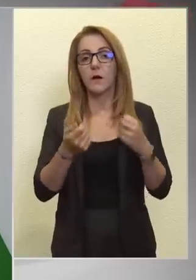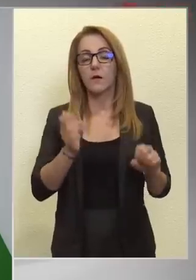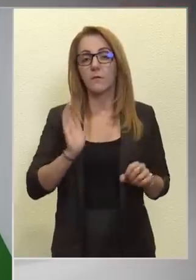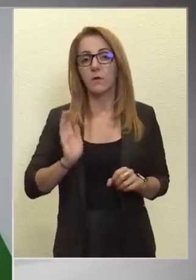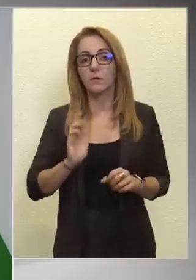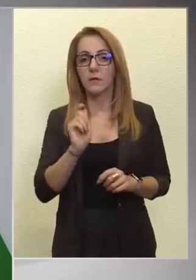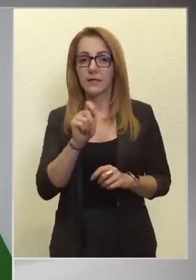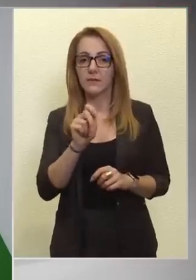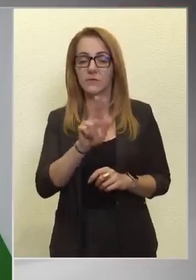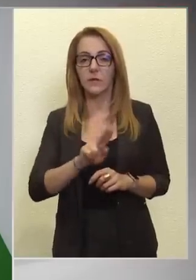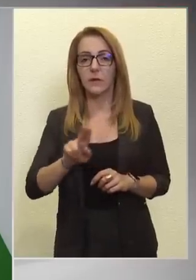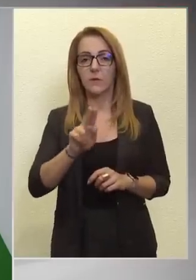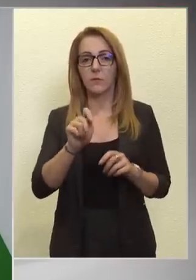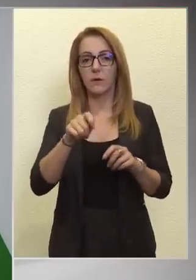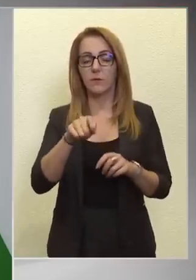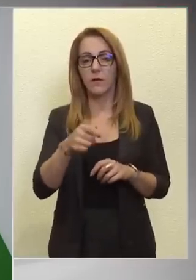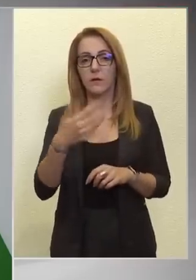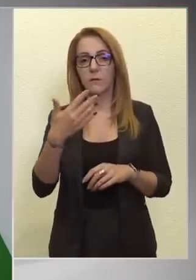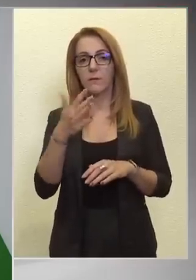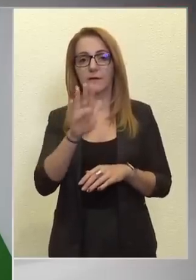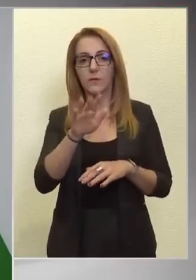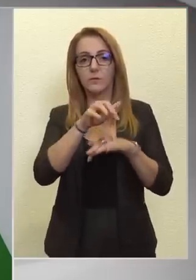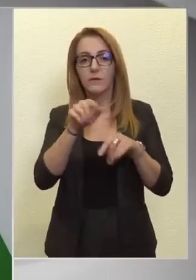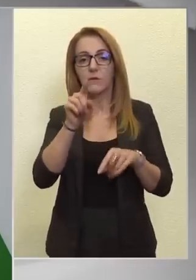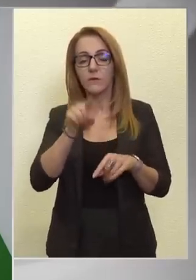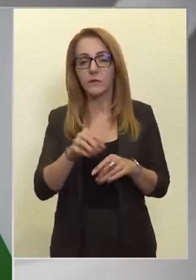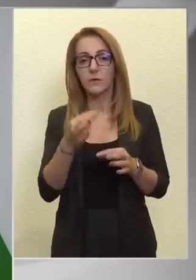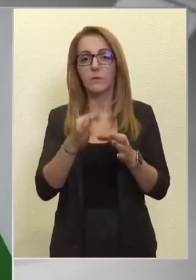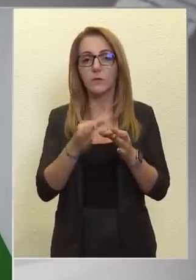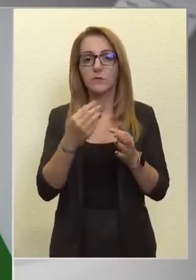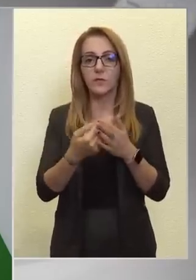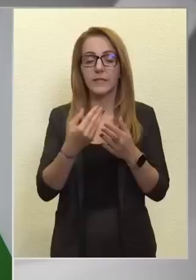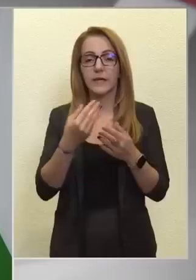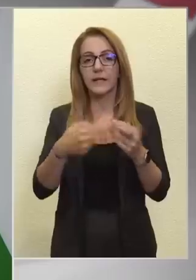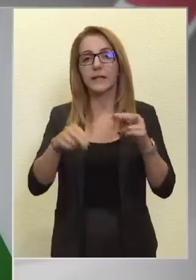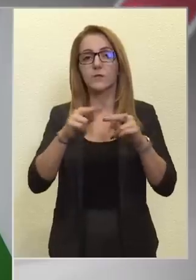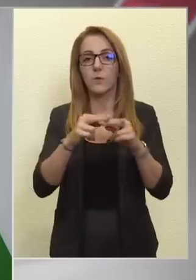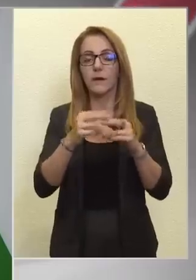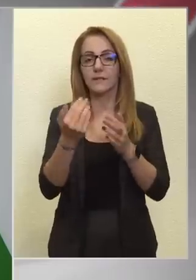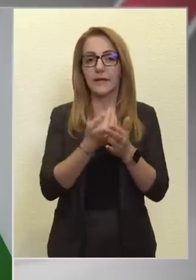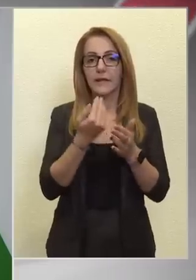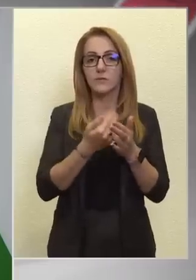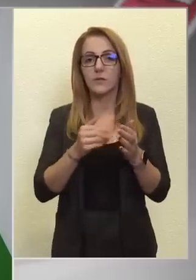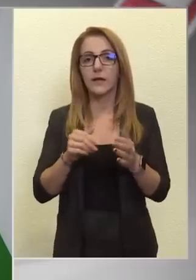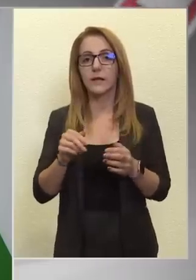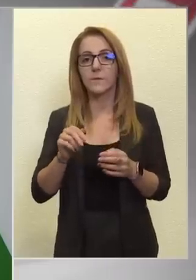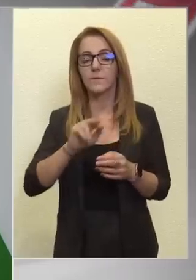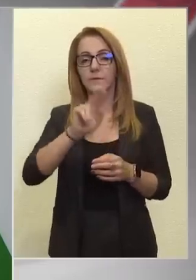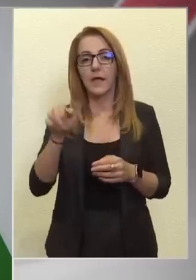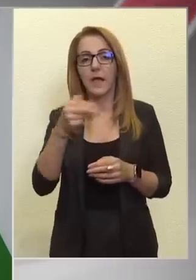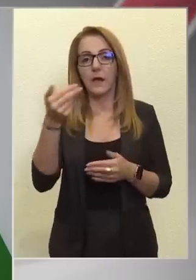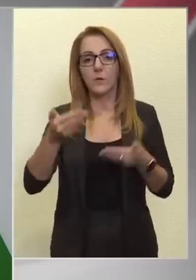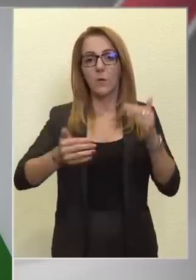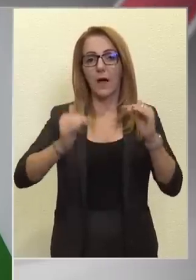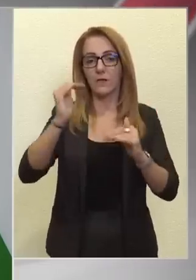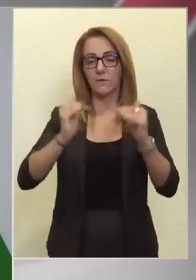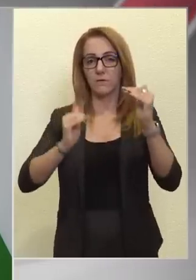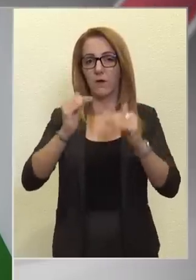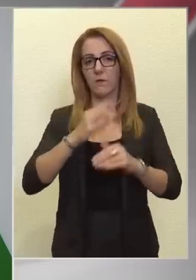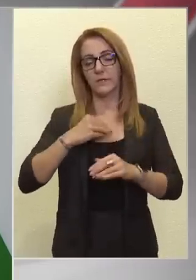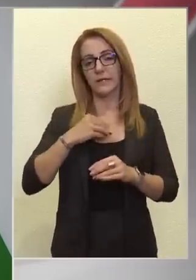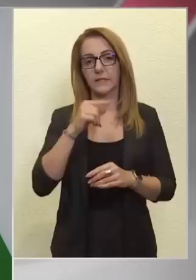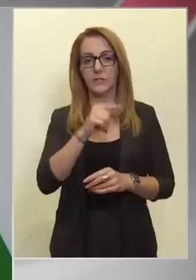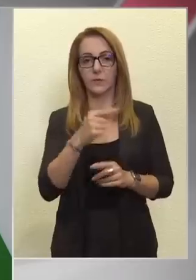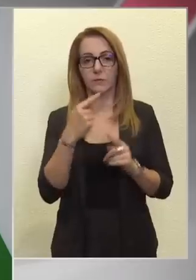Európai Parlamentben 5 millió forintot, de pontosan jelenleg jóval többet keresnek, mert az Euró árfajamnak a gyengülése az őket